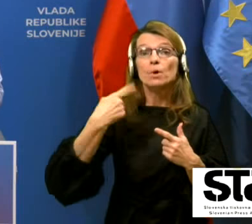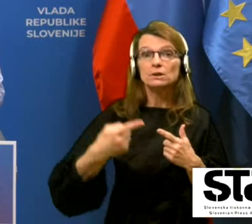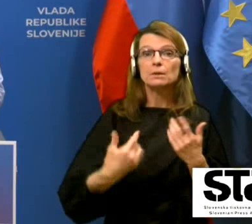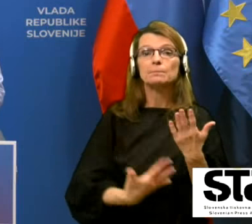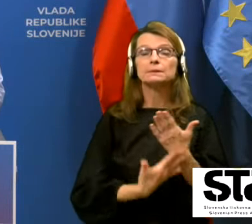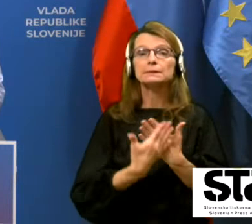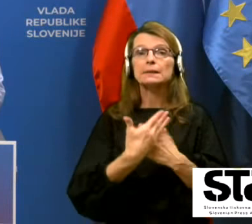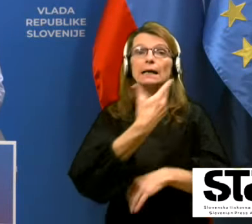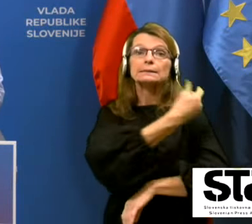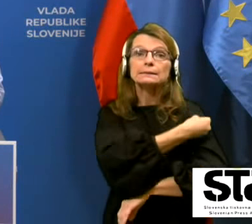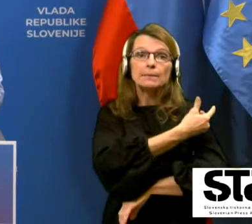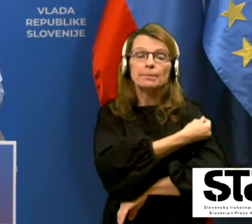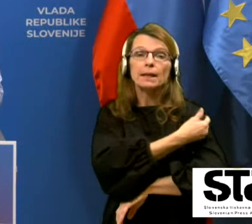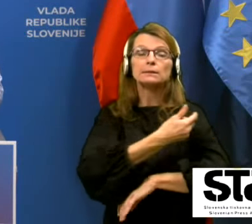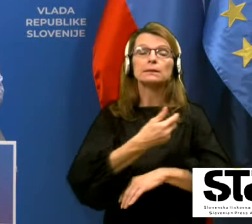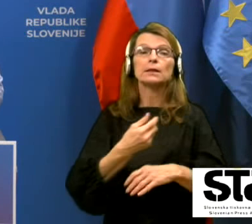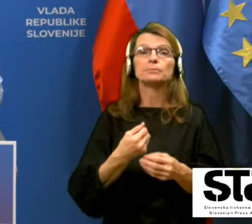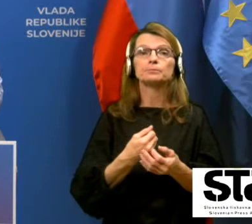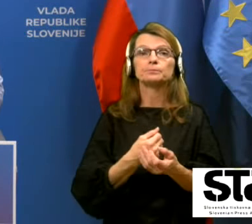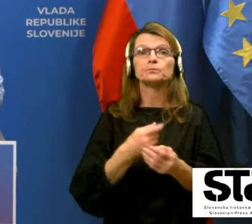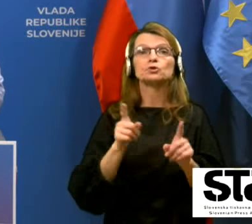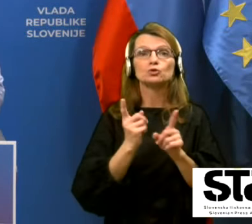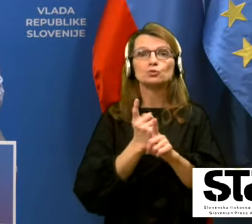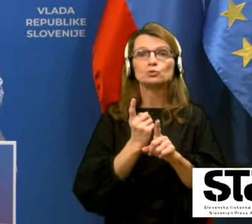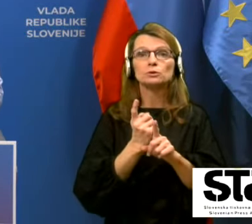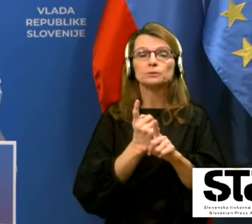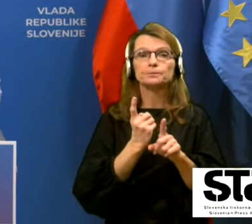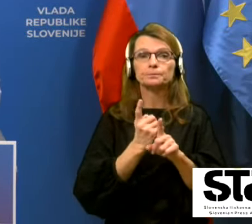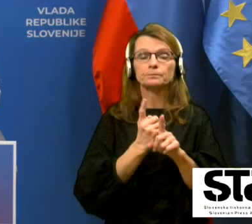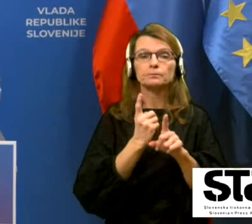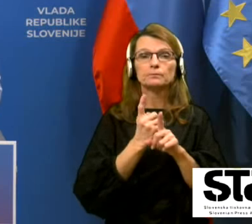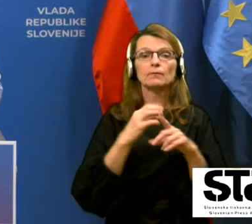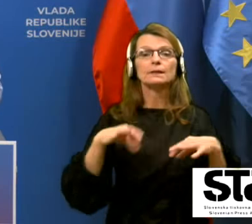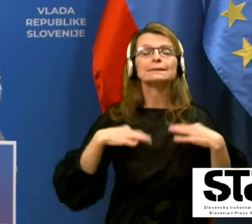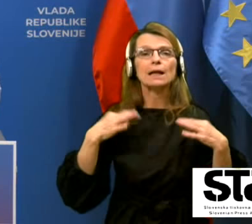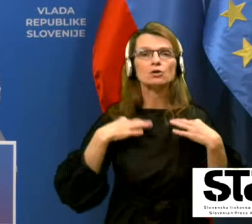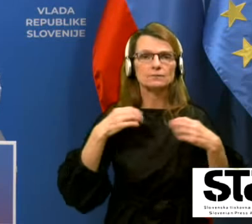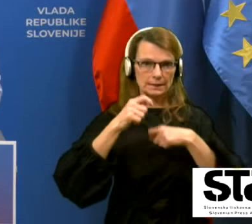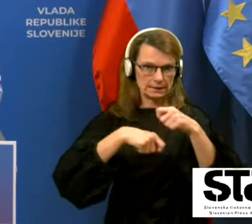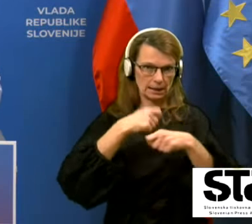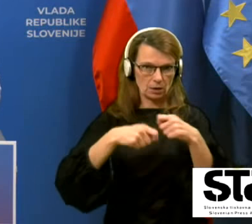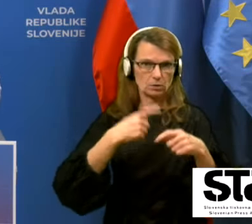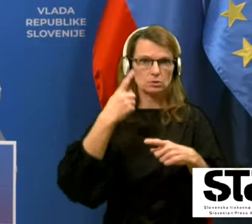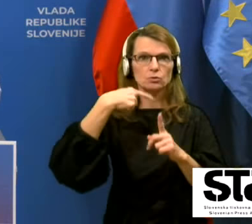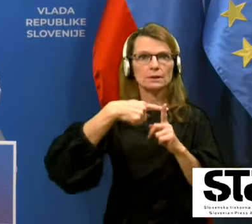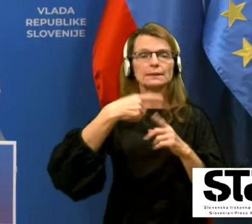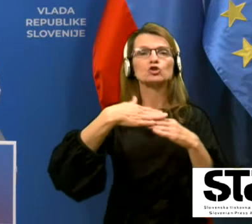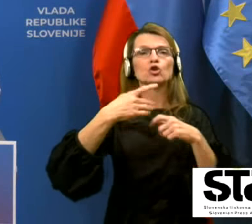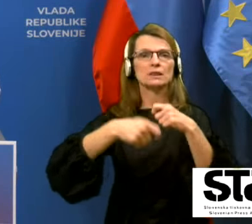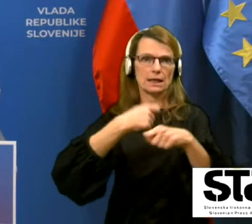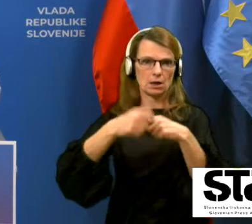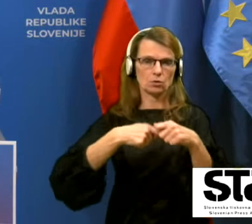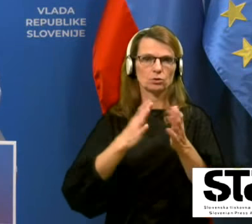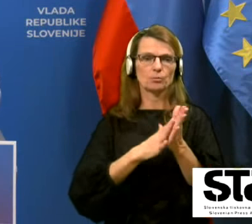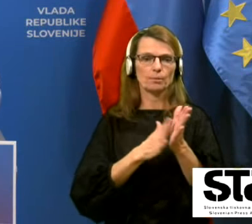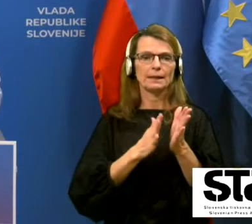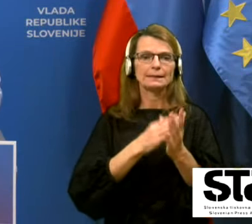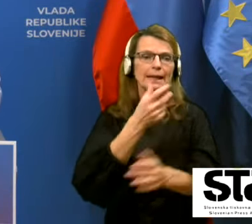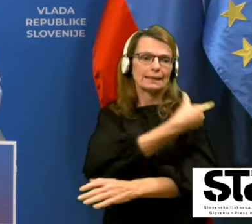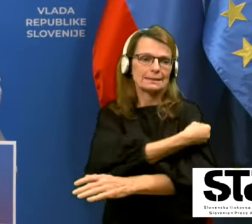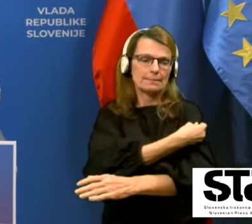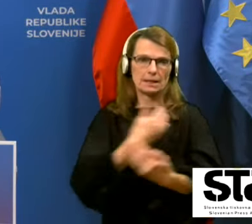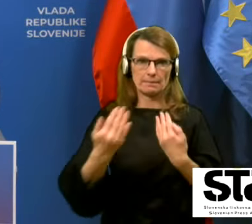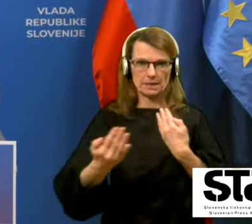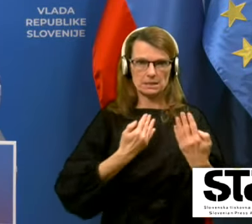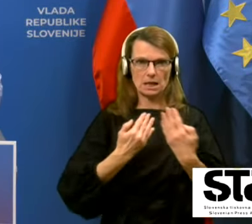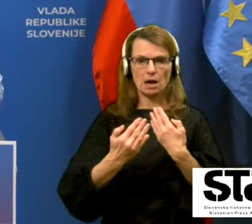cepljenje tudi zdravstvenih delavcev in sodelavcev. Se pravi cepljenje med sabo. Velja